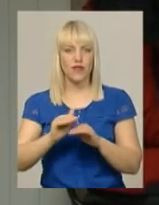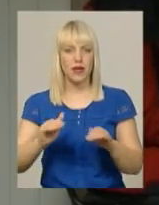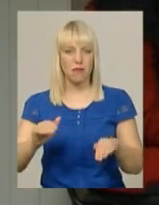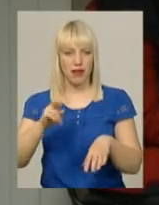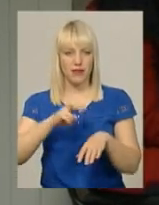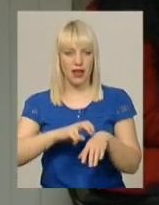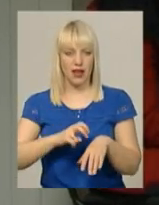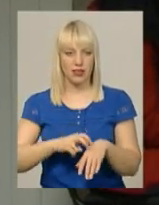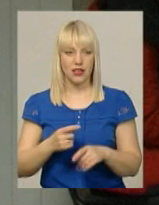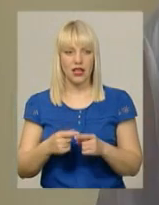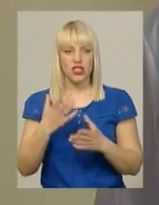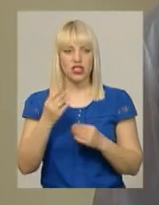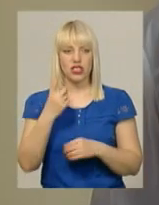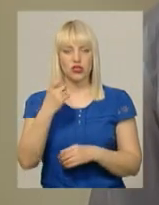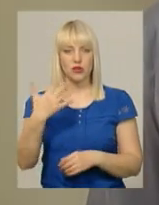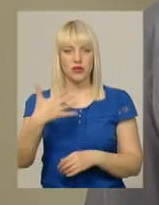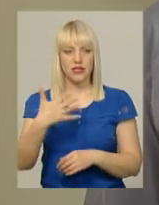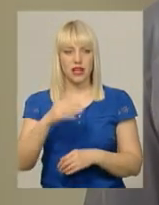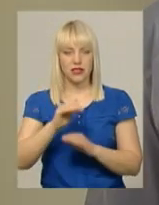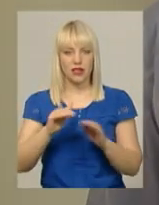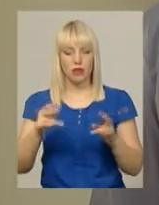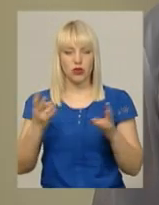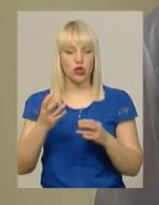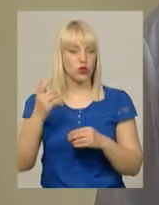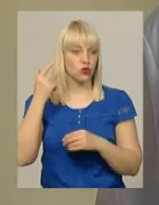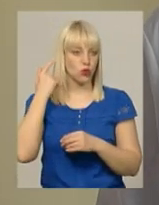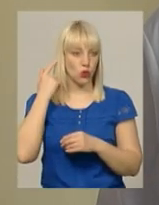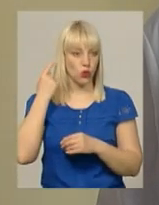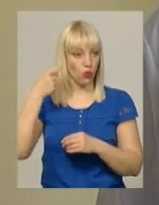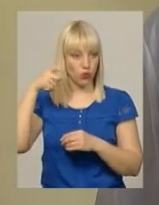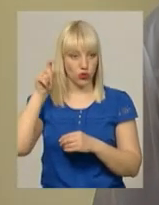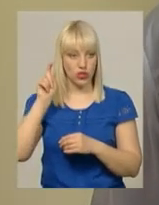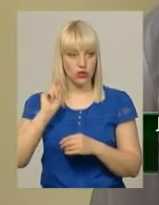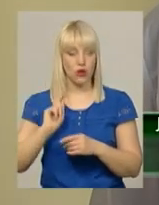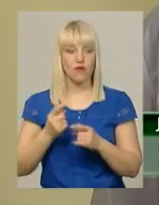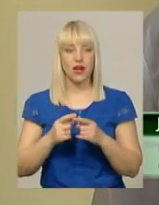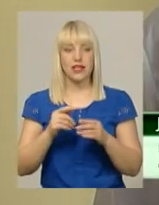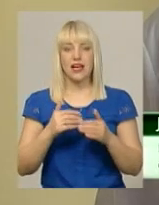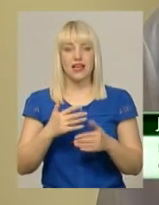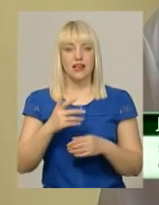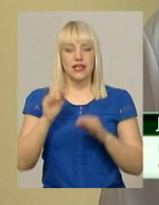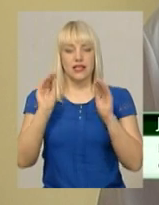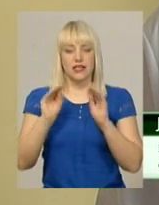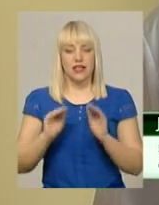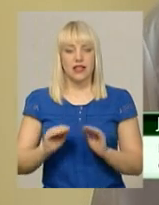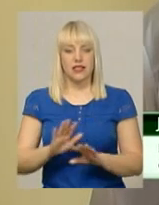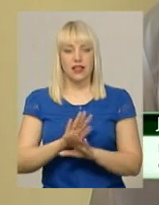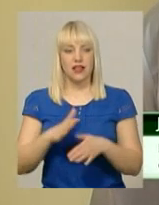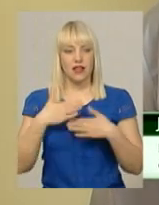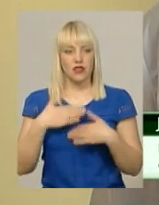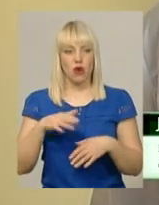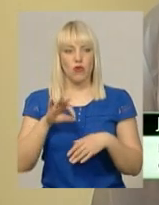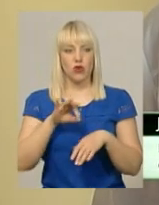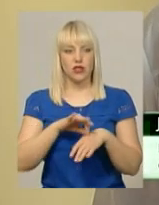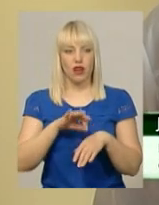Добровольська. Ще 150 маленьких краян потребують слухопротезування. «Статистика також невтішна по захворюванню дітей з органами слуху. У нас